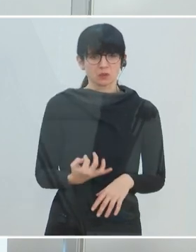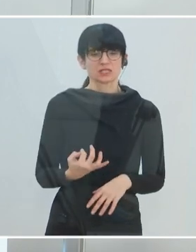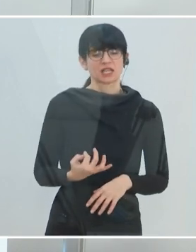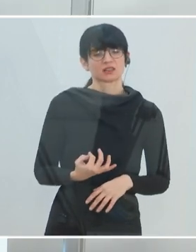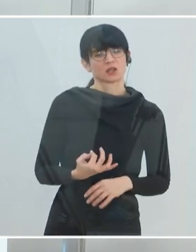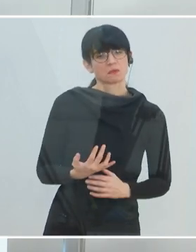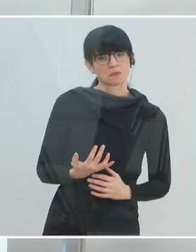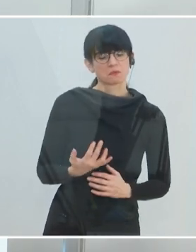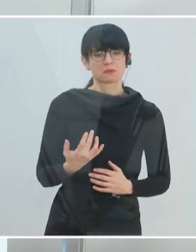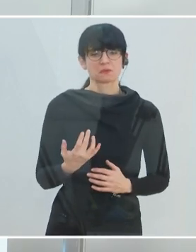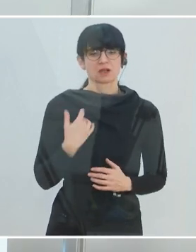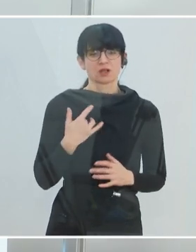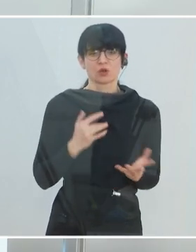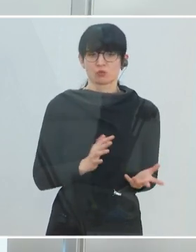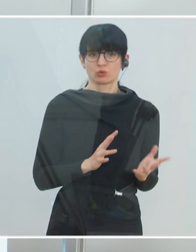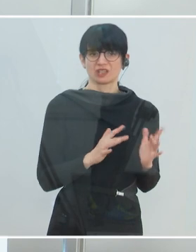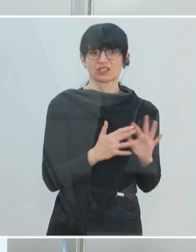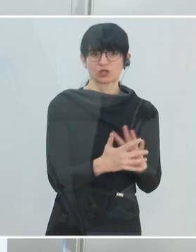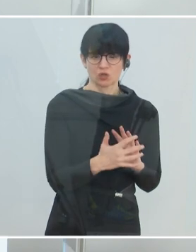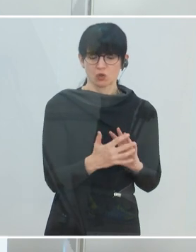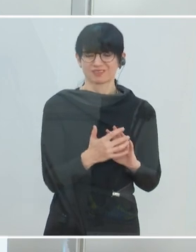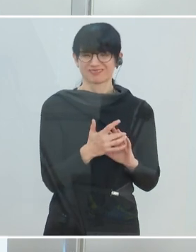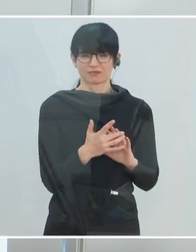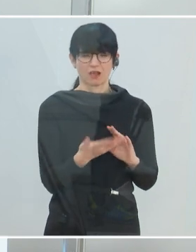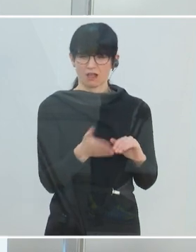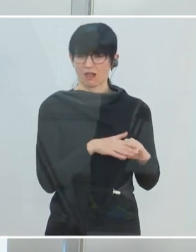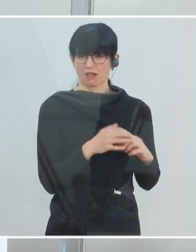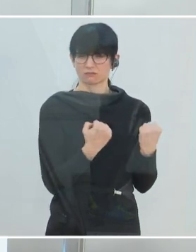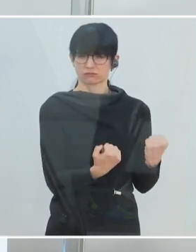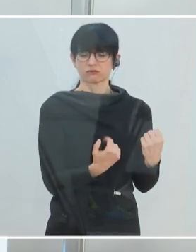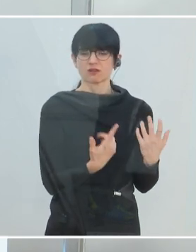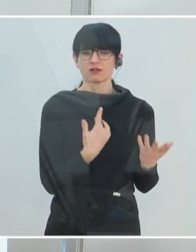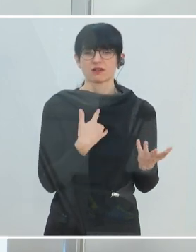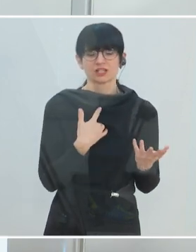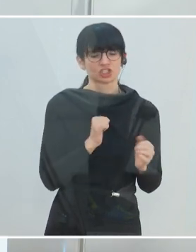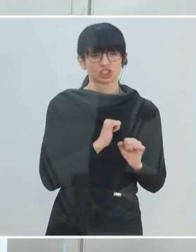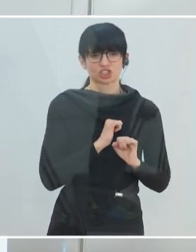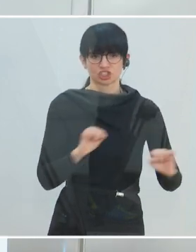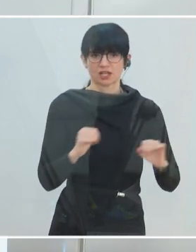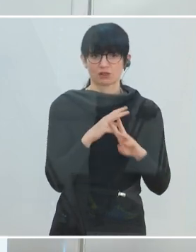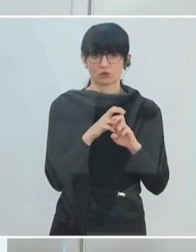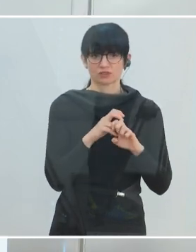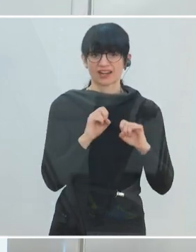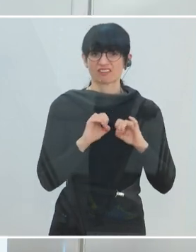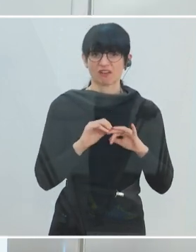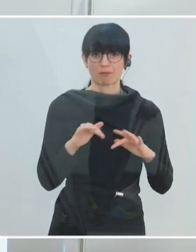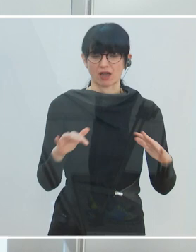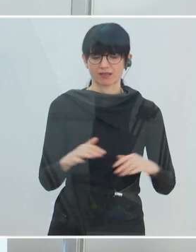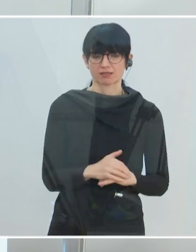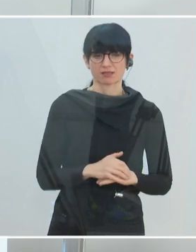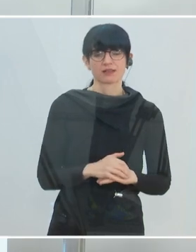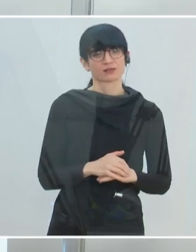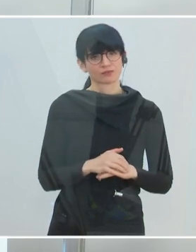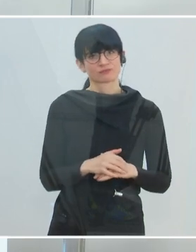Prozent. Das heißt, die Mutationen, also stärker sind, scheinen sich sehr schnell durchzusetzen und damit auch